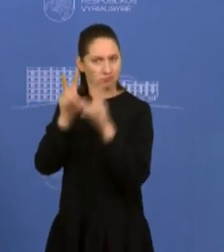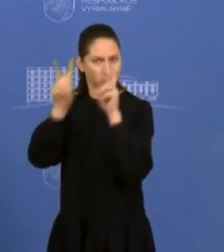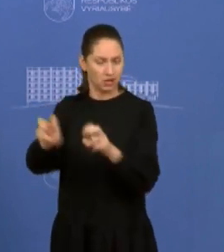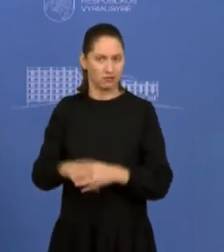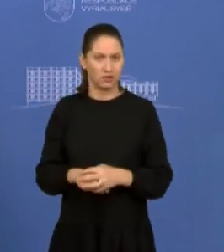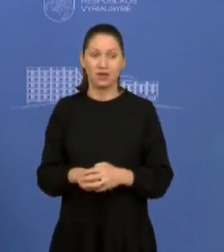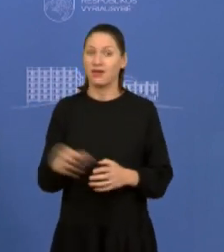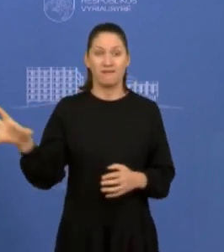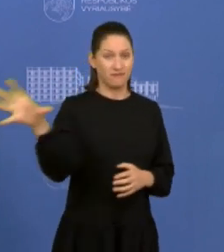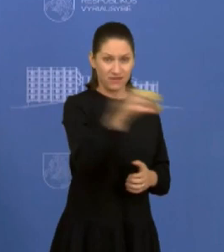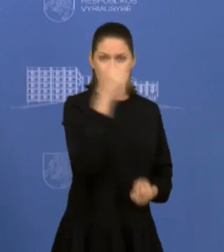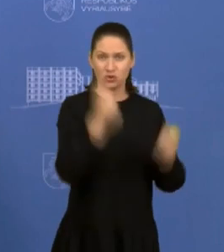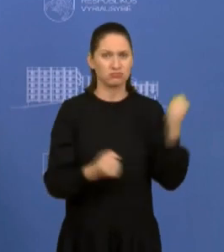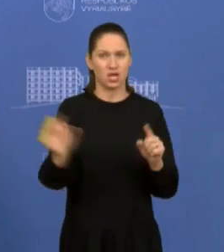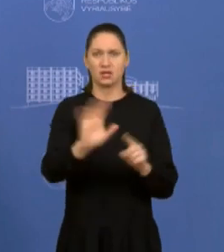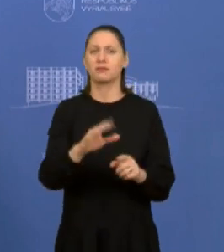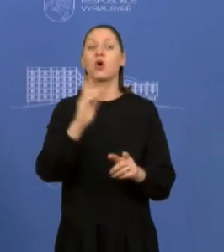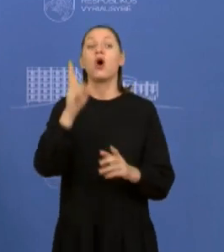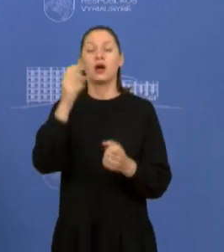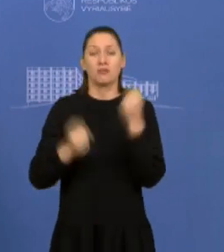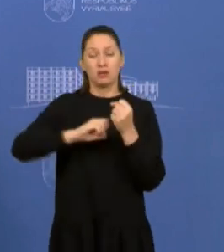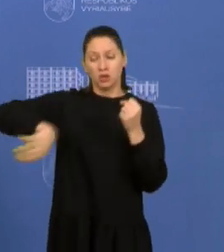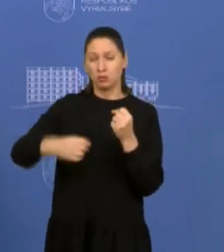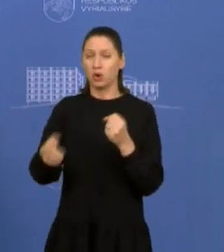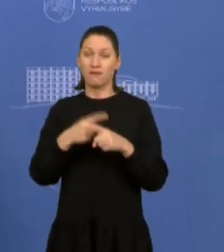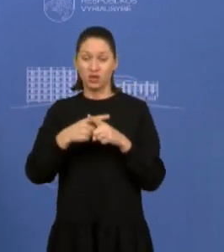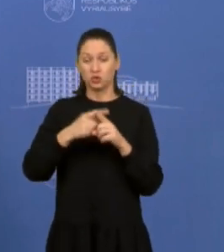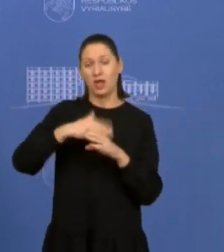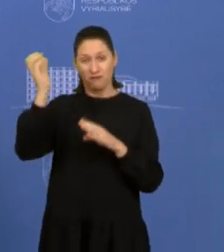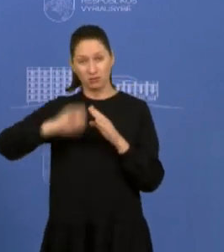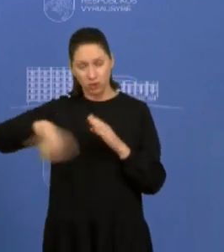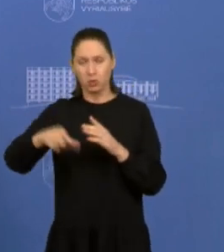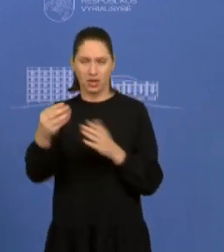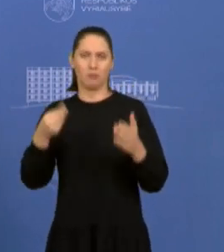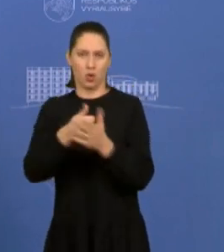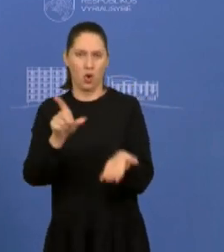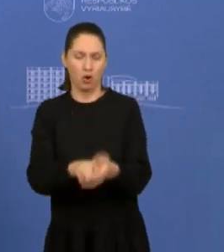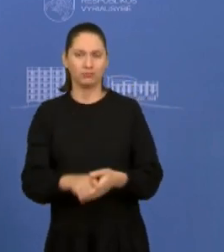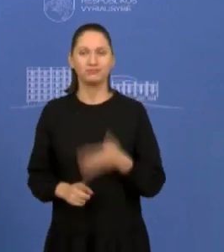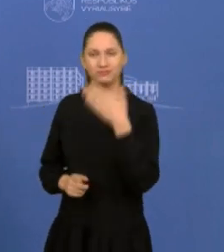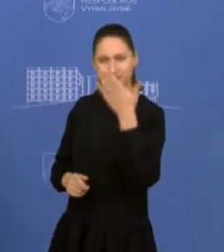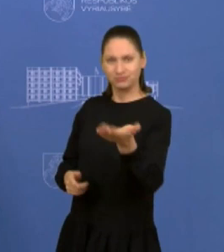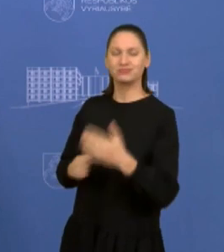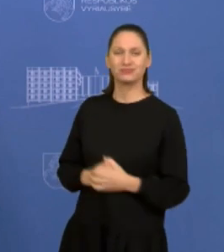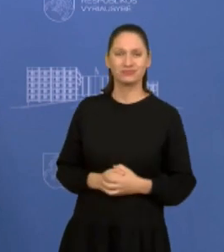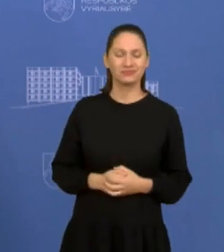mokės tą mokestį, o mokės taršesni negu vidurkis automobiliai. Prašau įsukot.